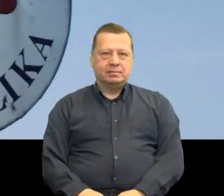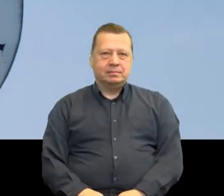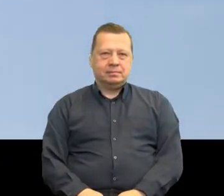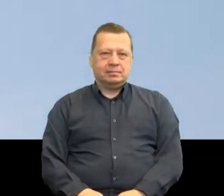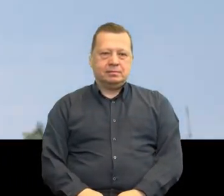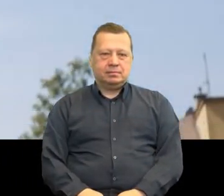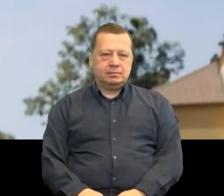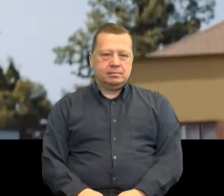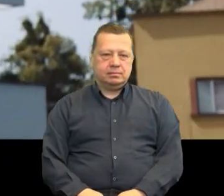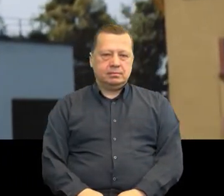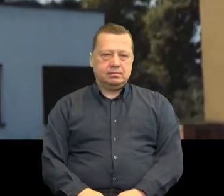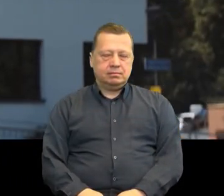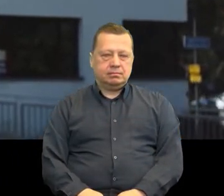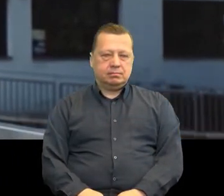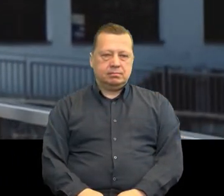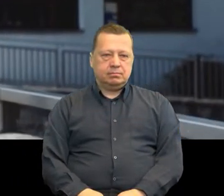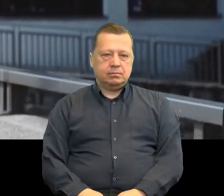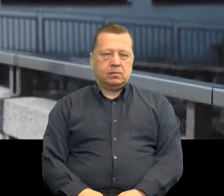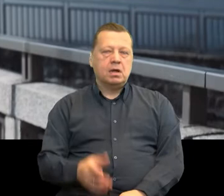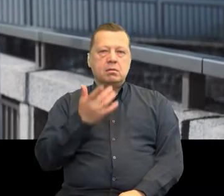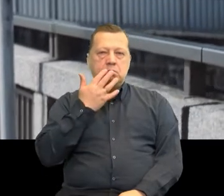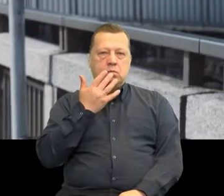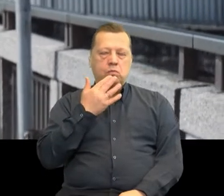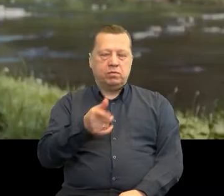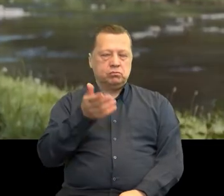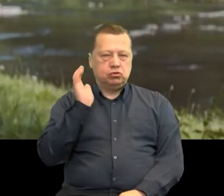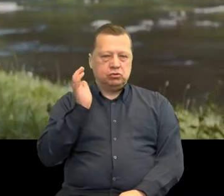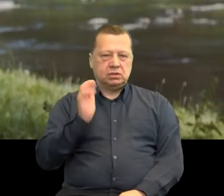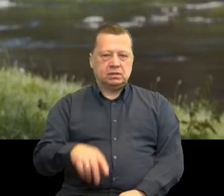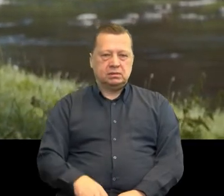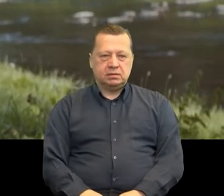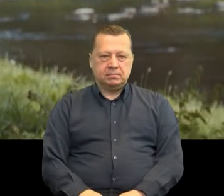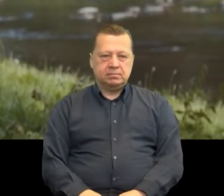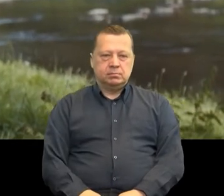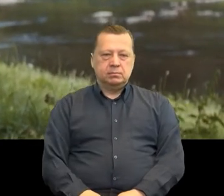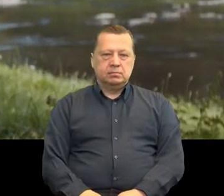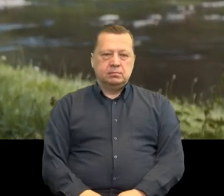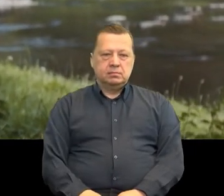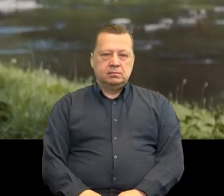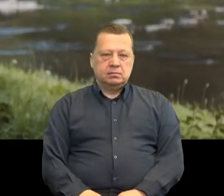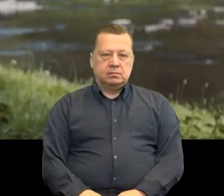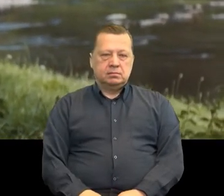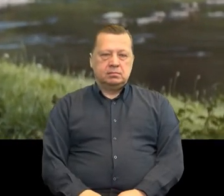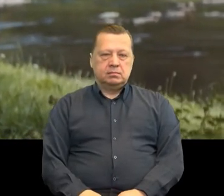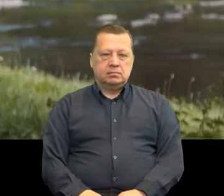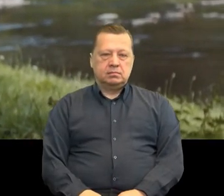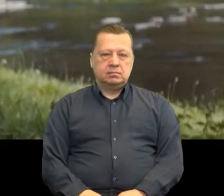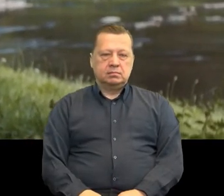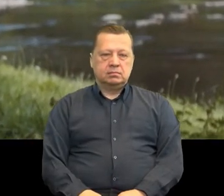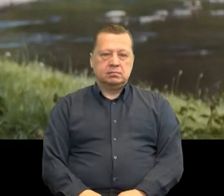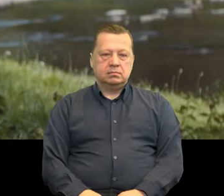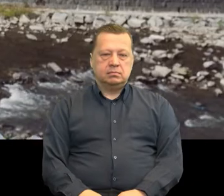Ja jsem na Festiwalu już byla niekolikrát jako dobrovolnice. Je to wlastně już u nas taková rodina tradice, protože táta je